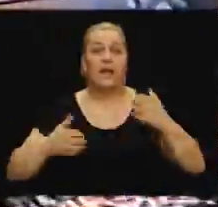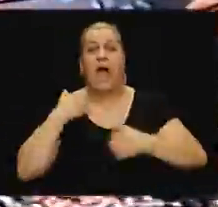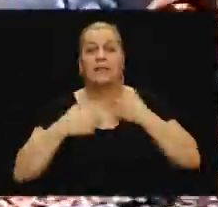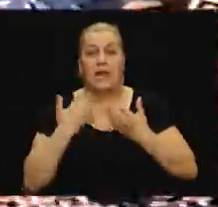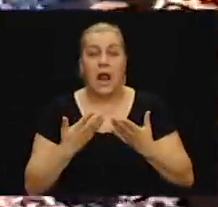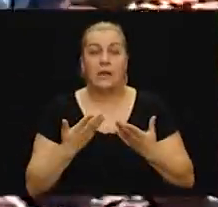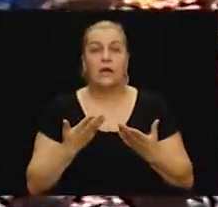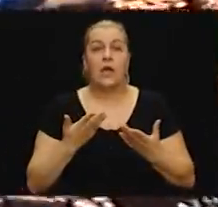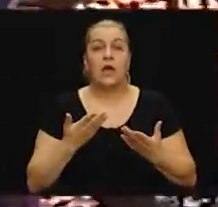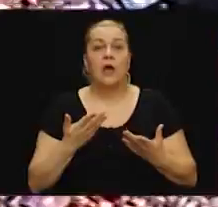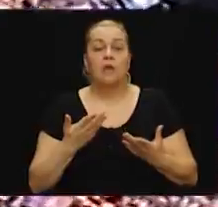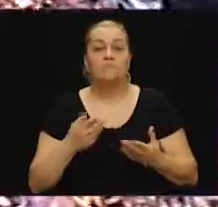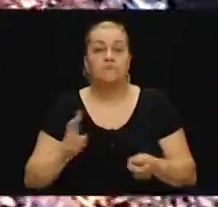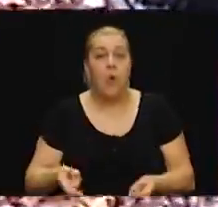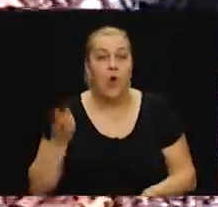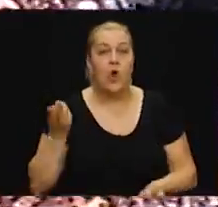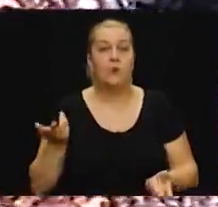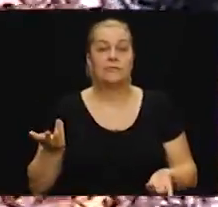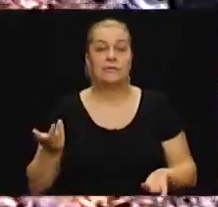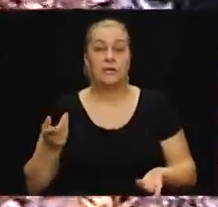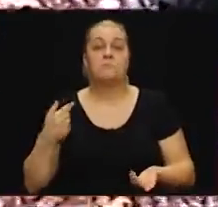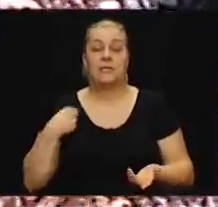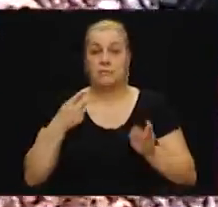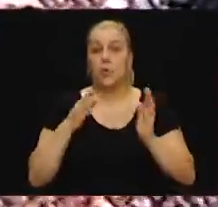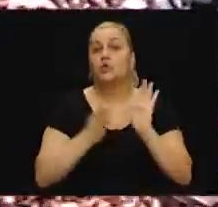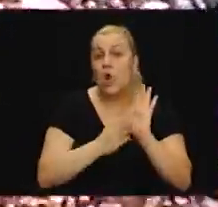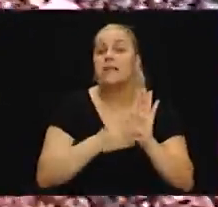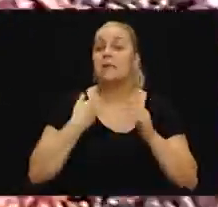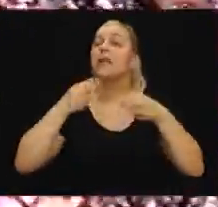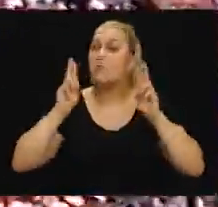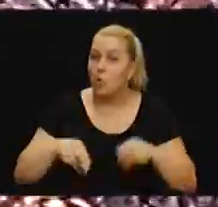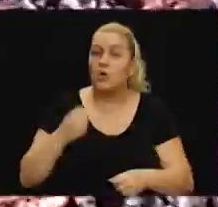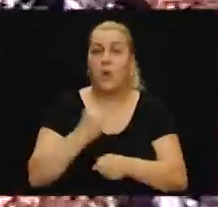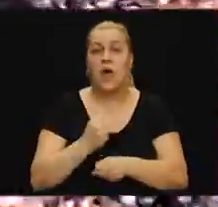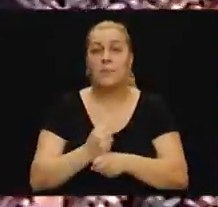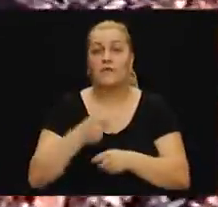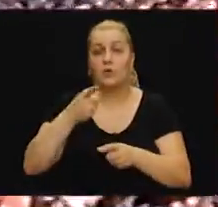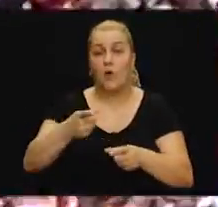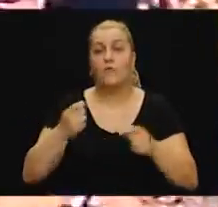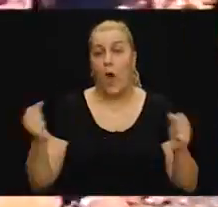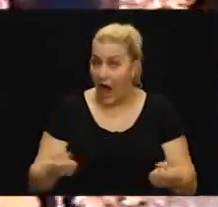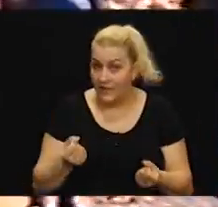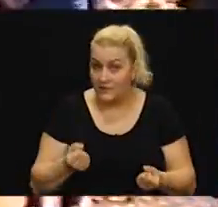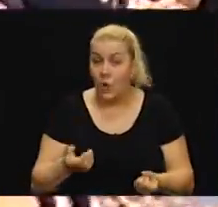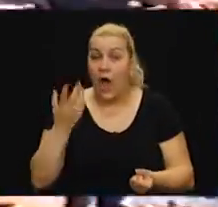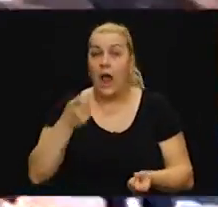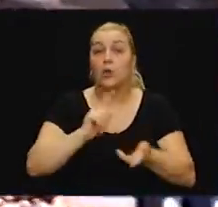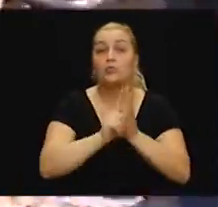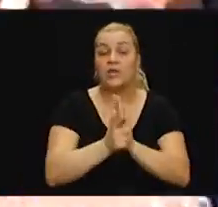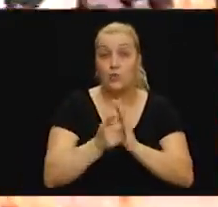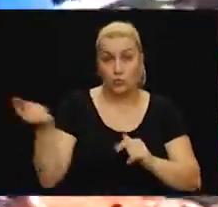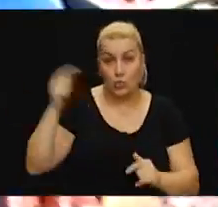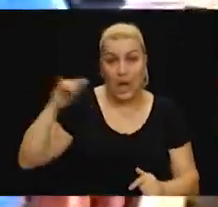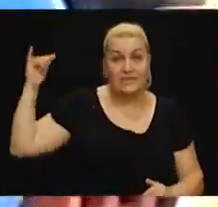adrenalin, ponose, napokon. Evo, dokazali smo i da možemo i mi naplaviti nekak publicku akciju. Ali u trenutku